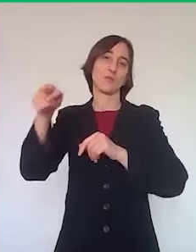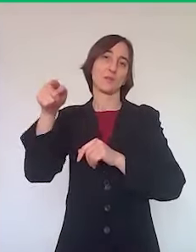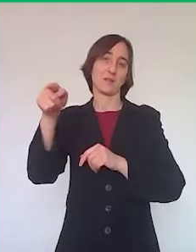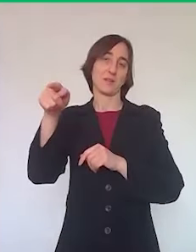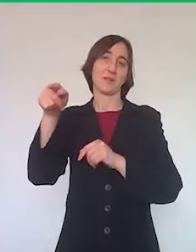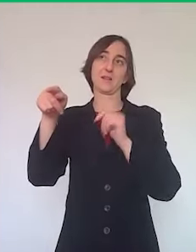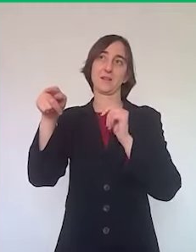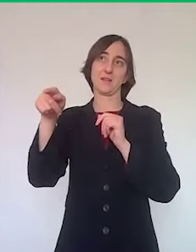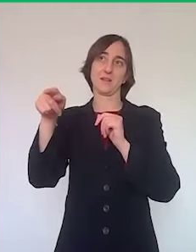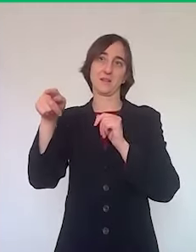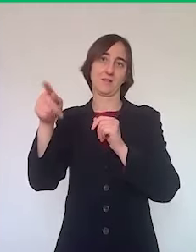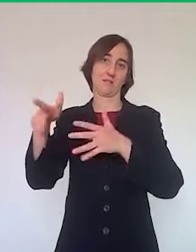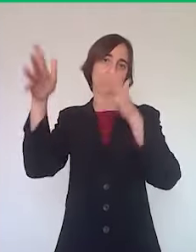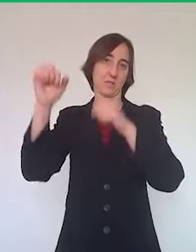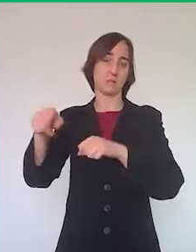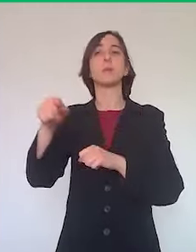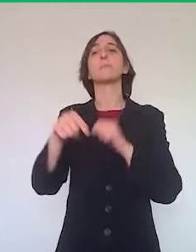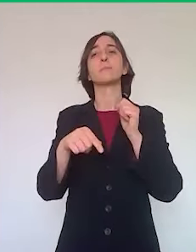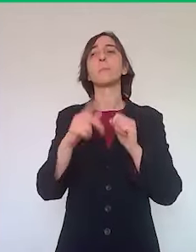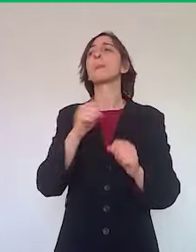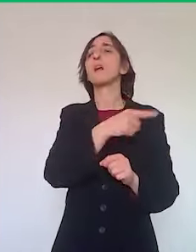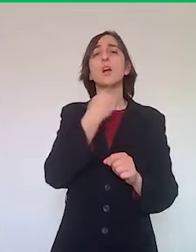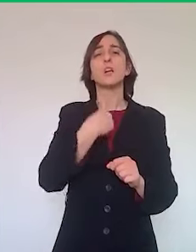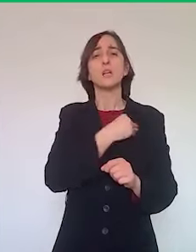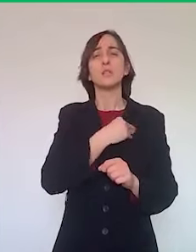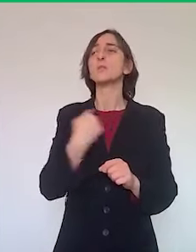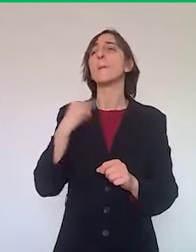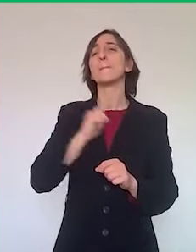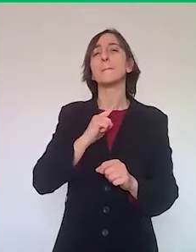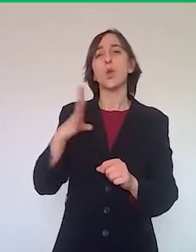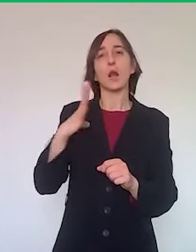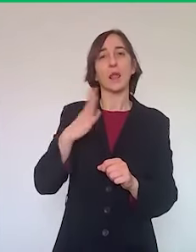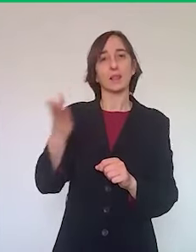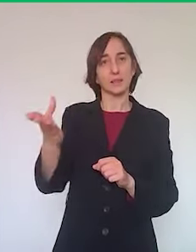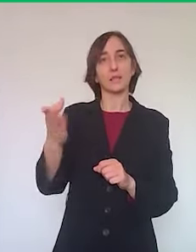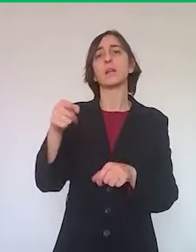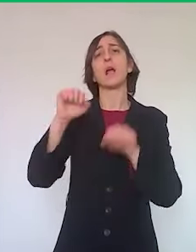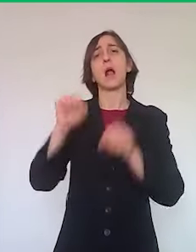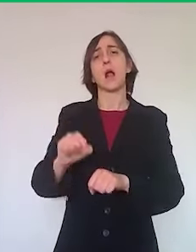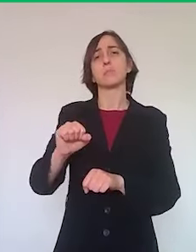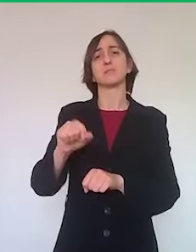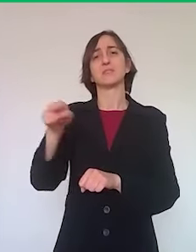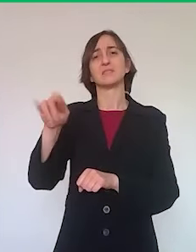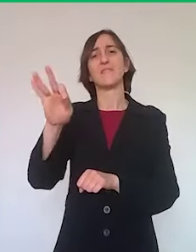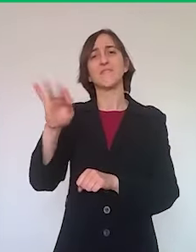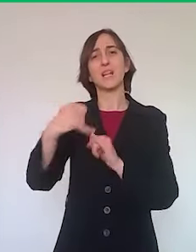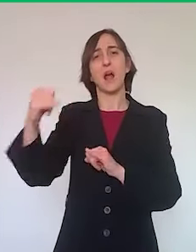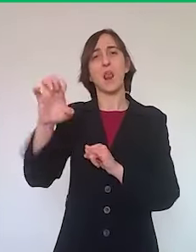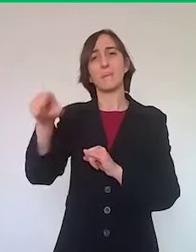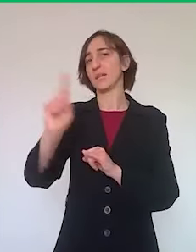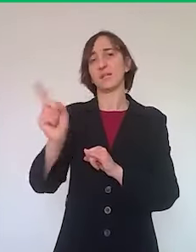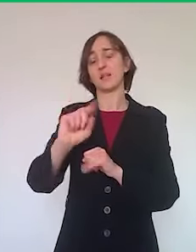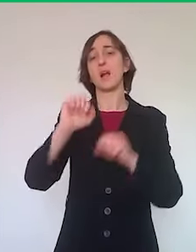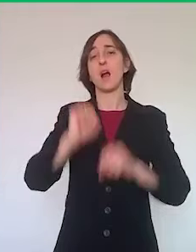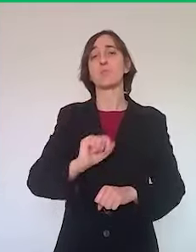cliente che non abita però a Finale Miglia, abita a Rubiera, può recarsi a Finale per firmare l